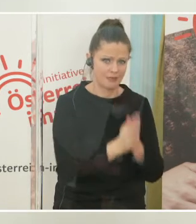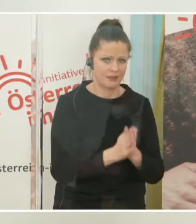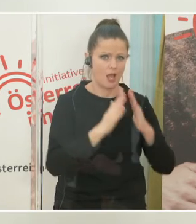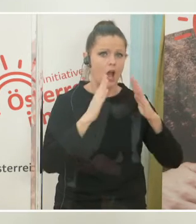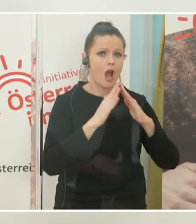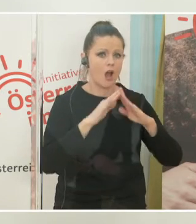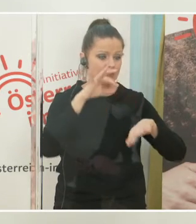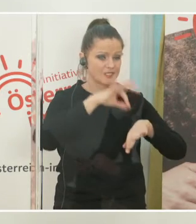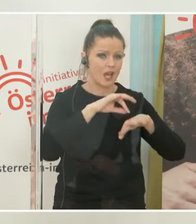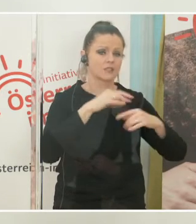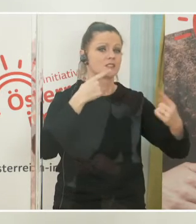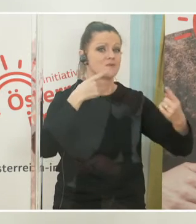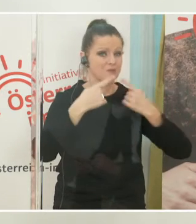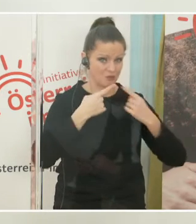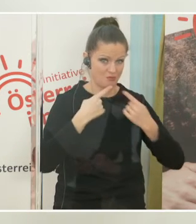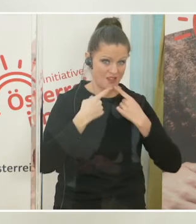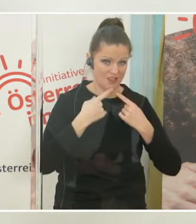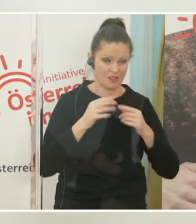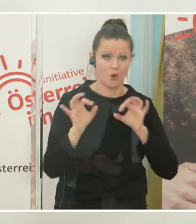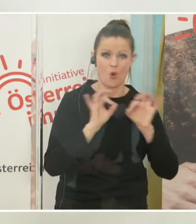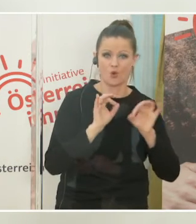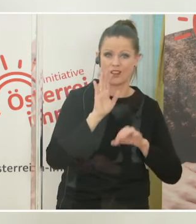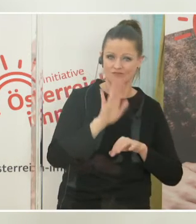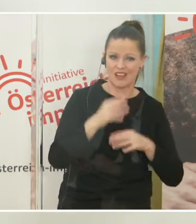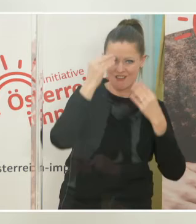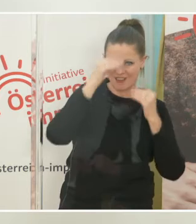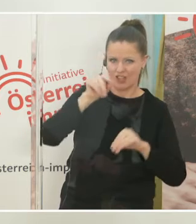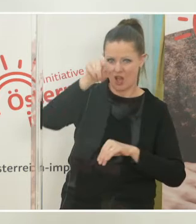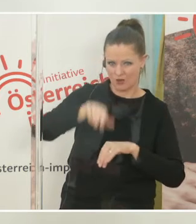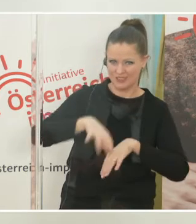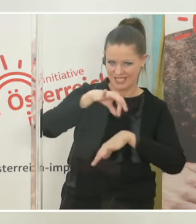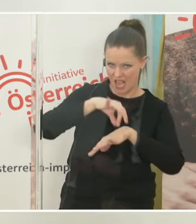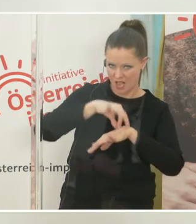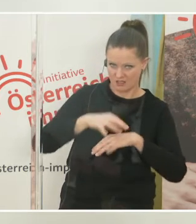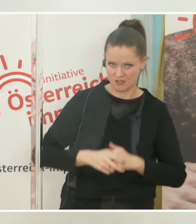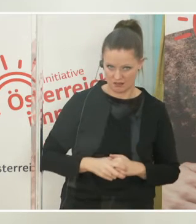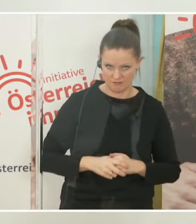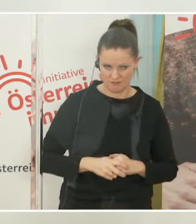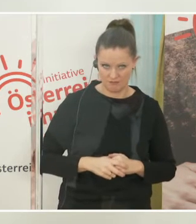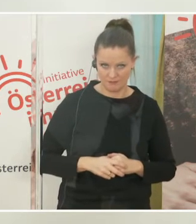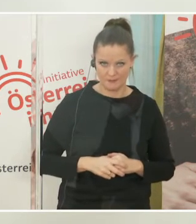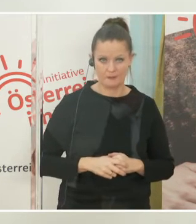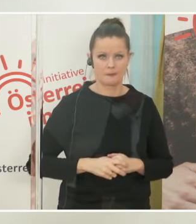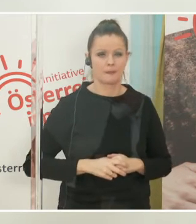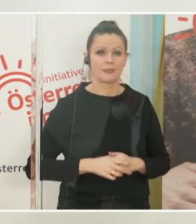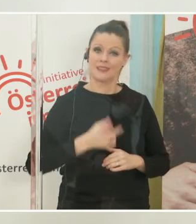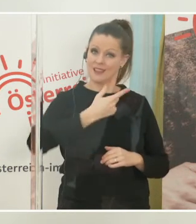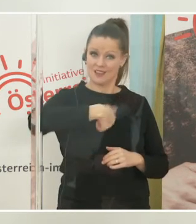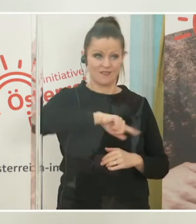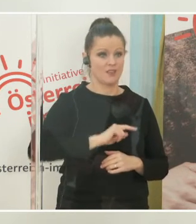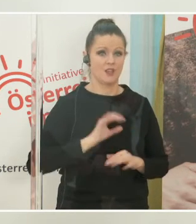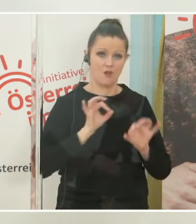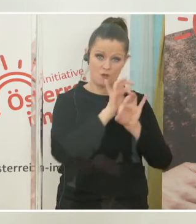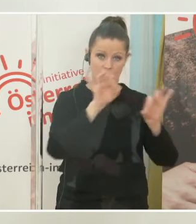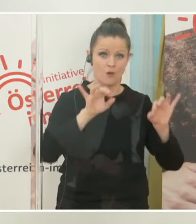Hausärztin, mit Ihrem Hausarzt bzw. Ihrer Vertrauensärztin oder Ihrem Vertrauensarzt. Wir sind für Sie